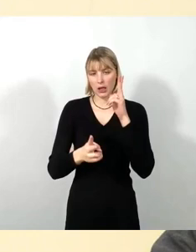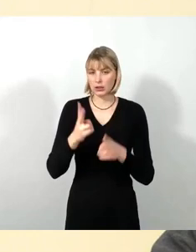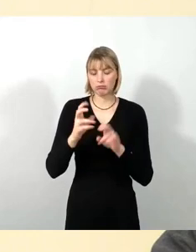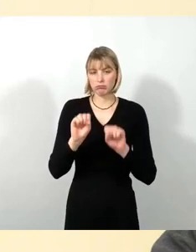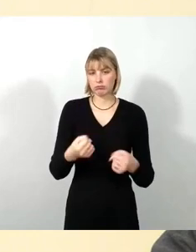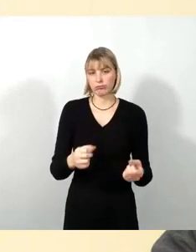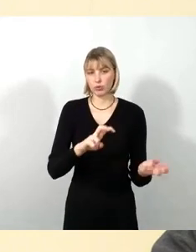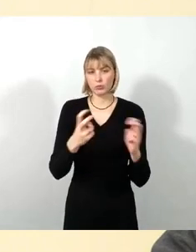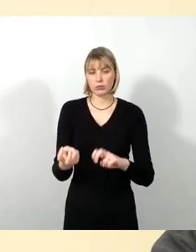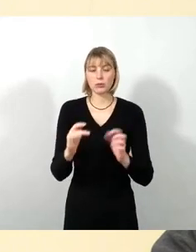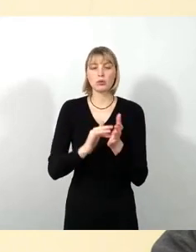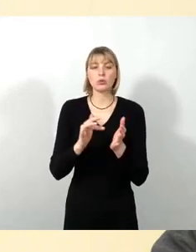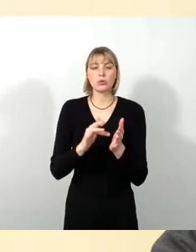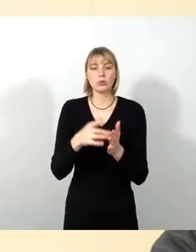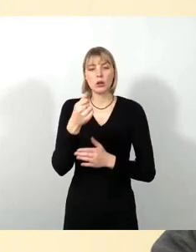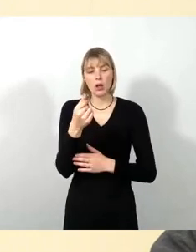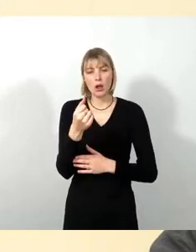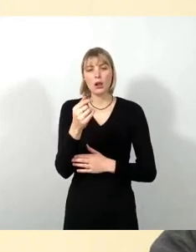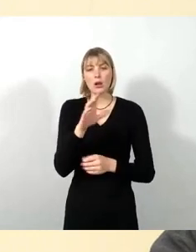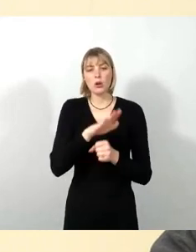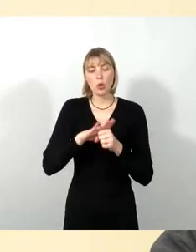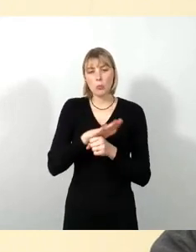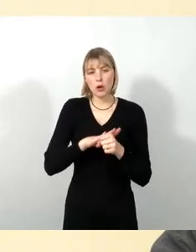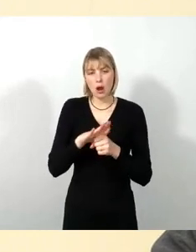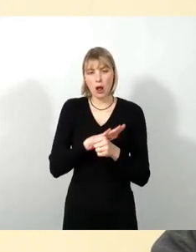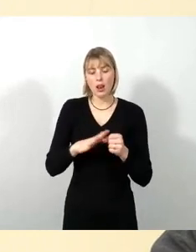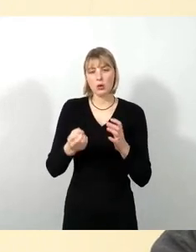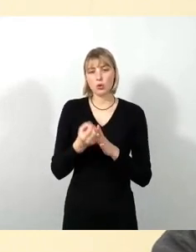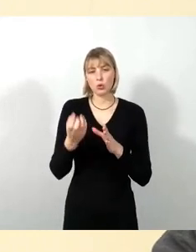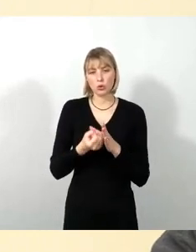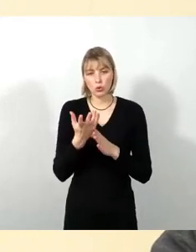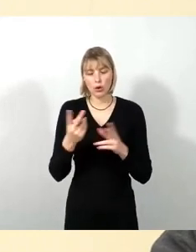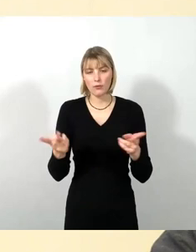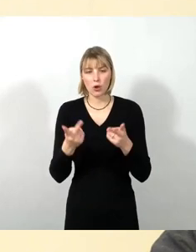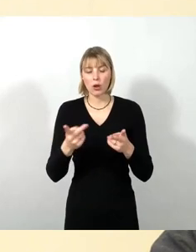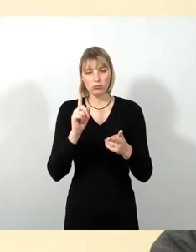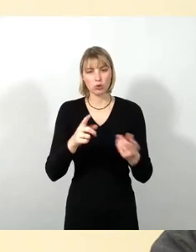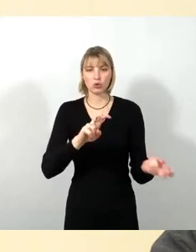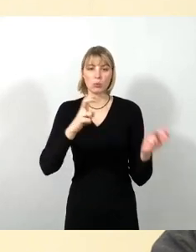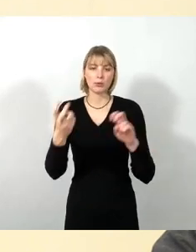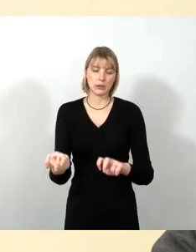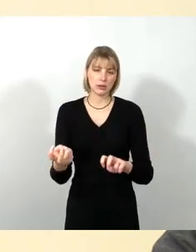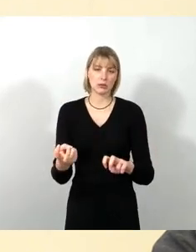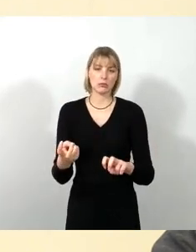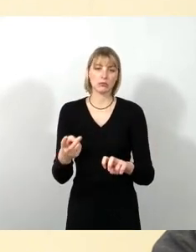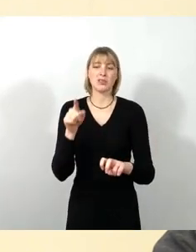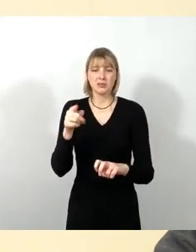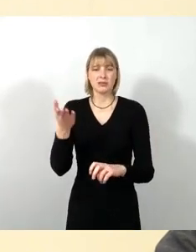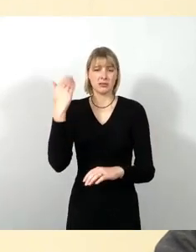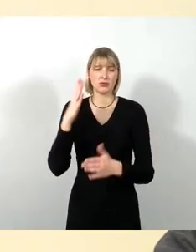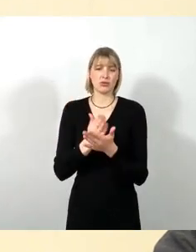Geld dann in der richtigen kommunalen Kulturförderung umgesetzt werden müsste. Dort war wiederum Antragsschluss für die